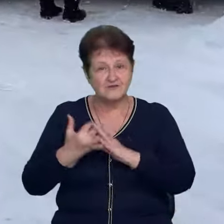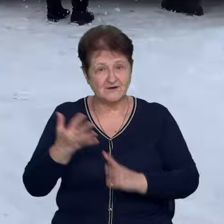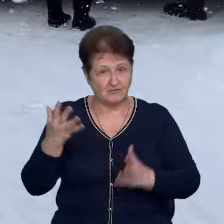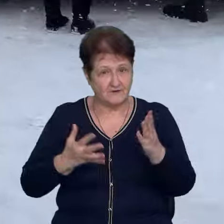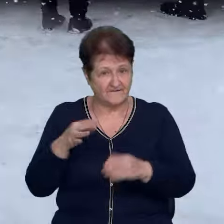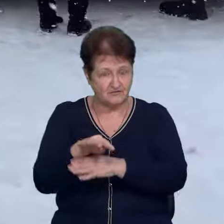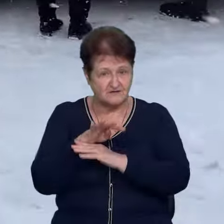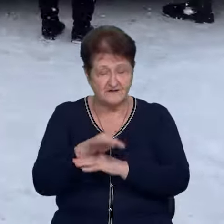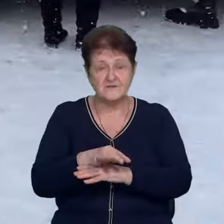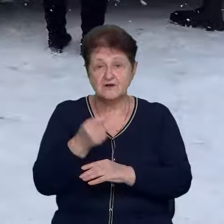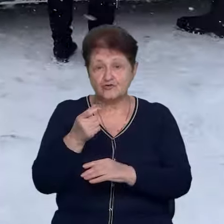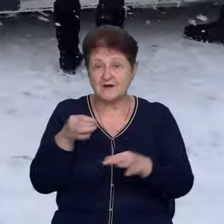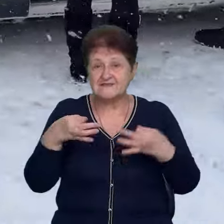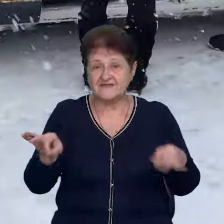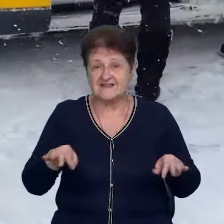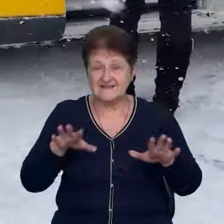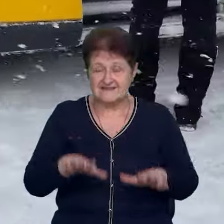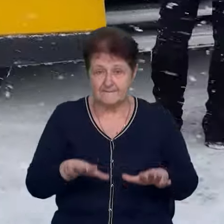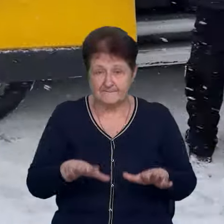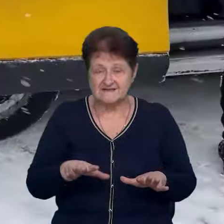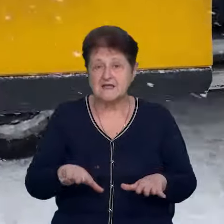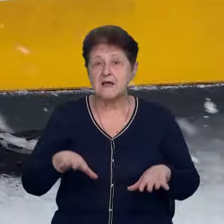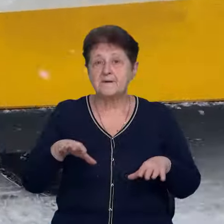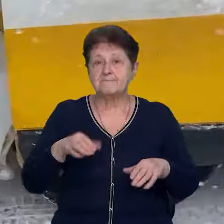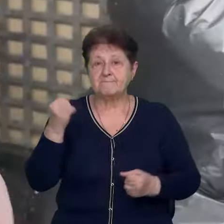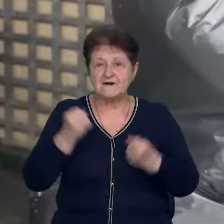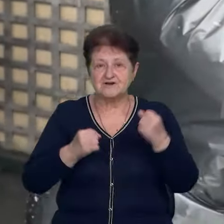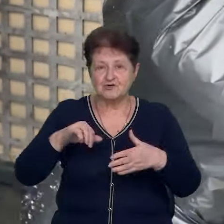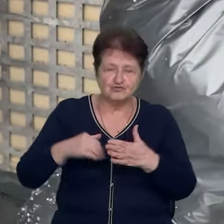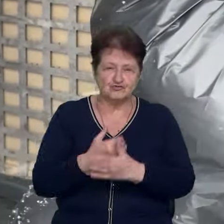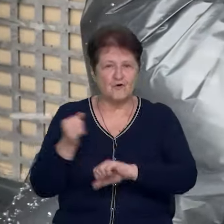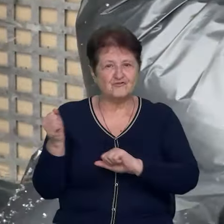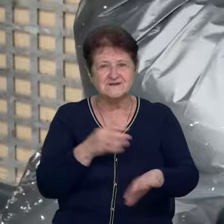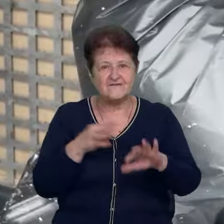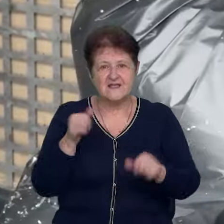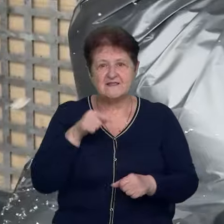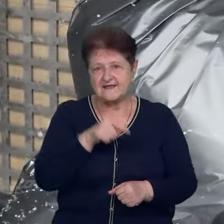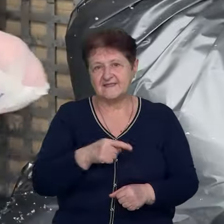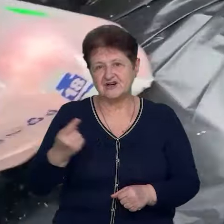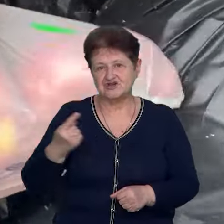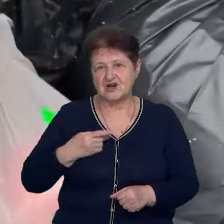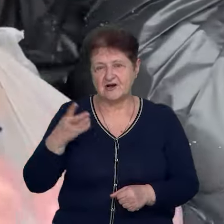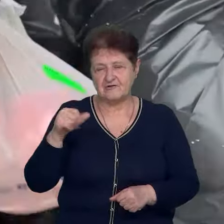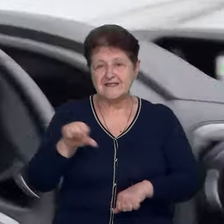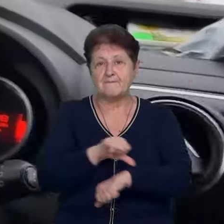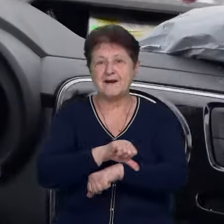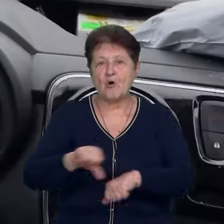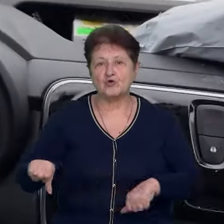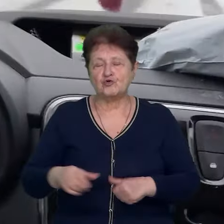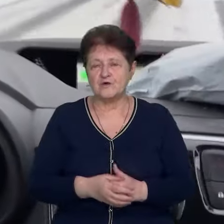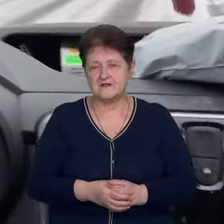звільнивши місце від посилок і продуктів у попередніх селах, машину знову завантажують. На них вже чекають на прикордонні.